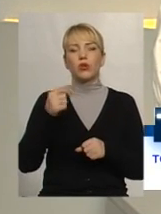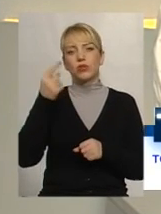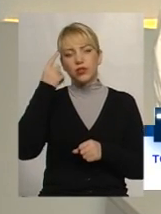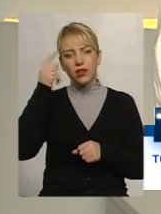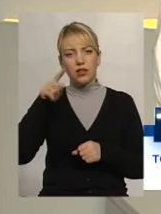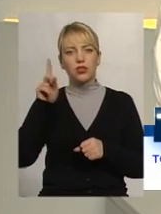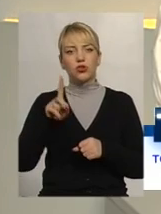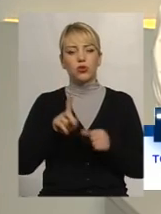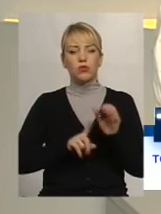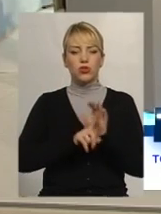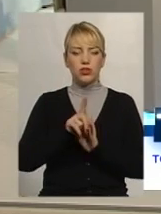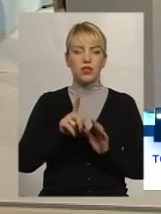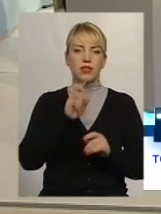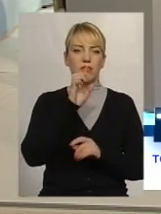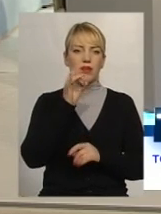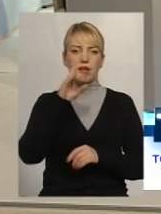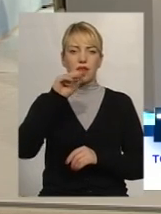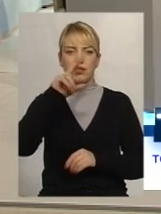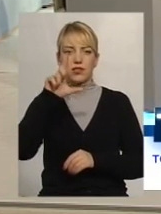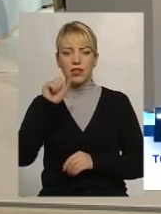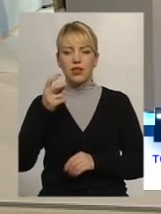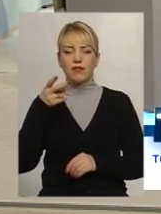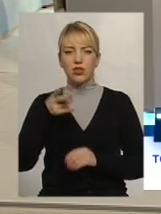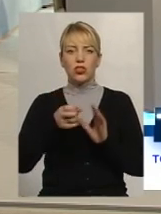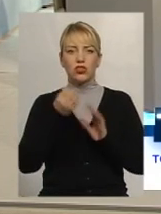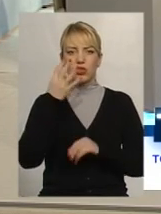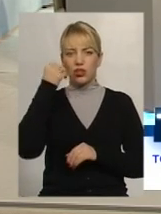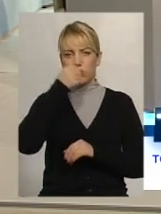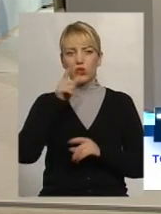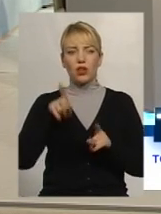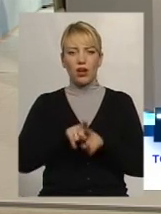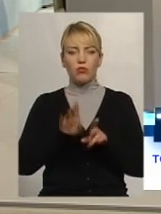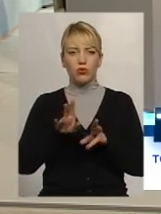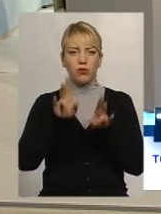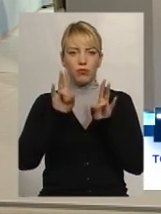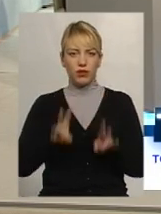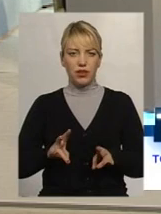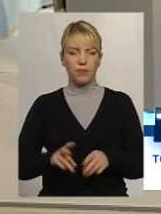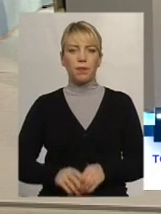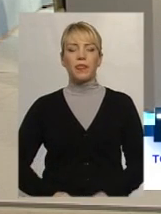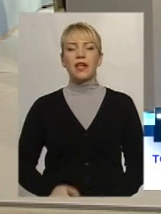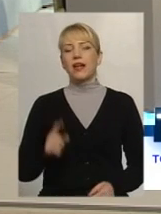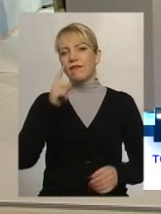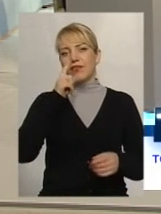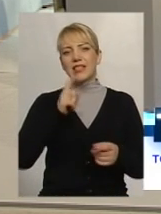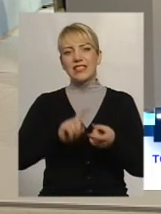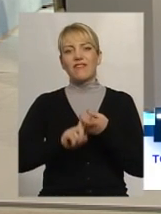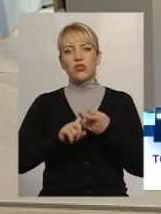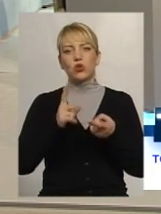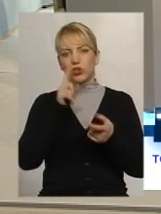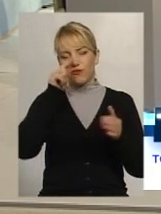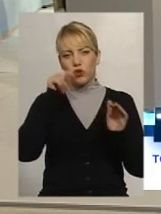часи, то і березень 2014-го та біда, яка прийшла в той час. От у зв'язку з вторгненням російських військ в Україну